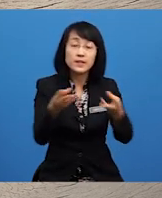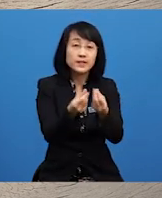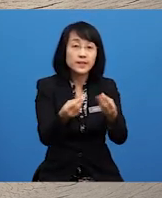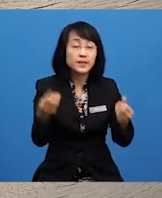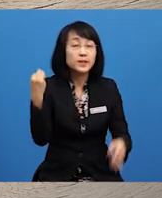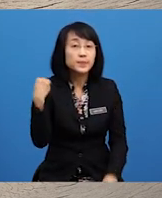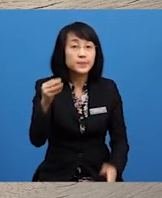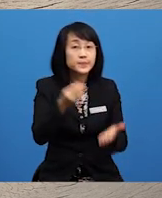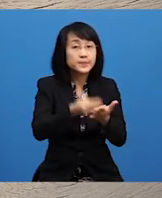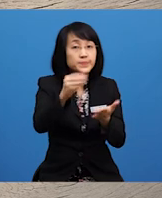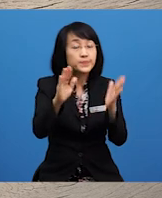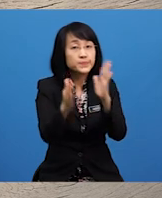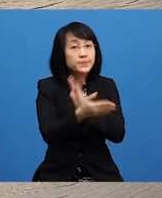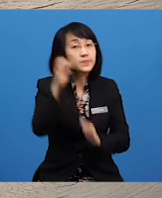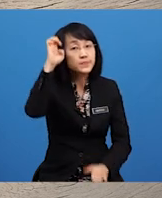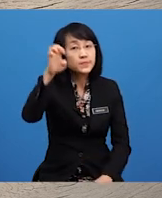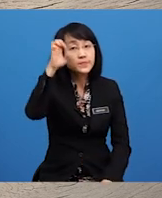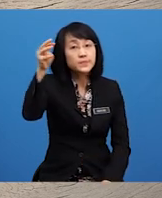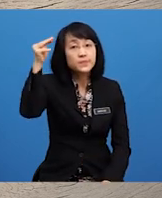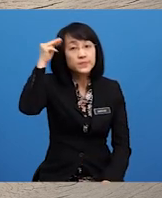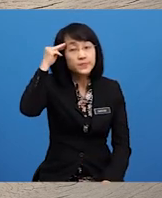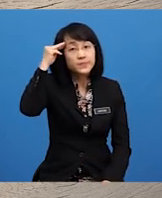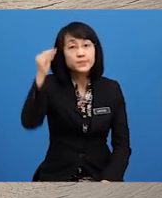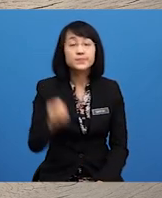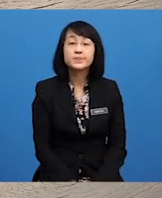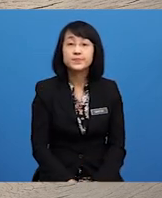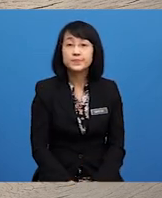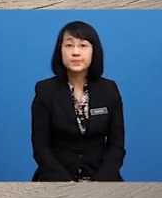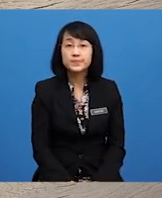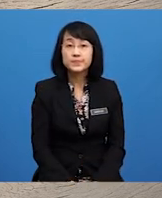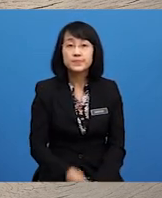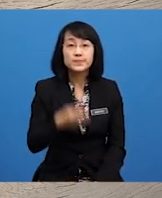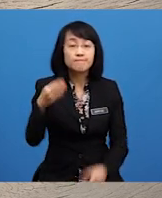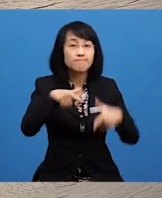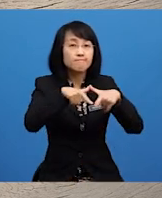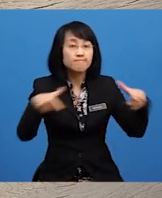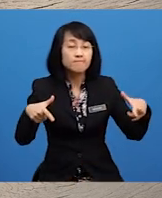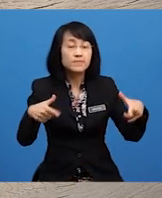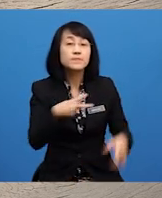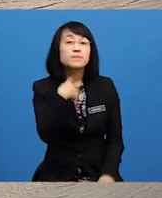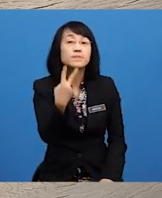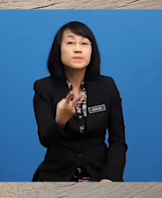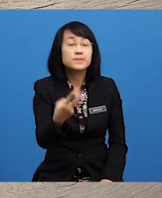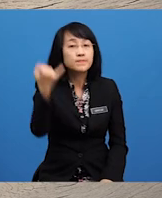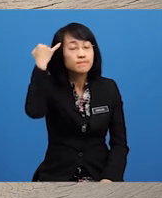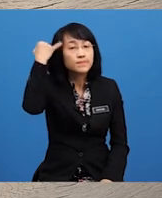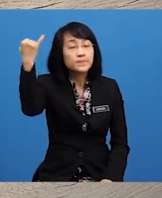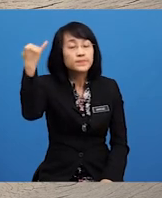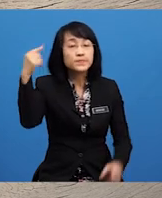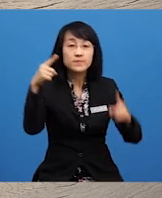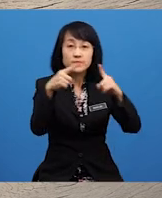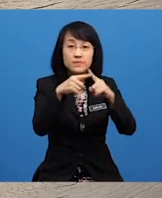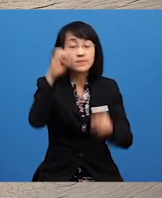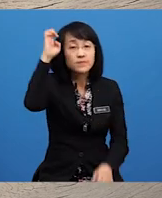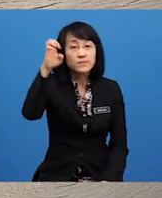Dibeli Oleh Encik Muhammad Beliau Berani Menyuarakan Pendapatnya Kepada Encik